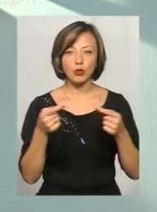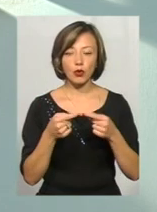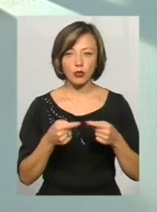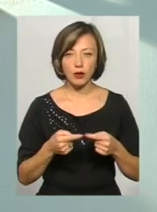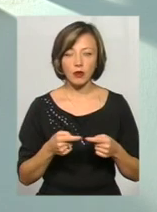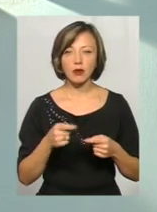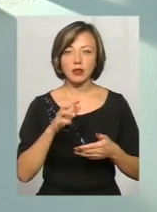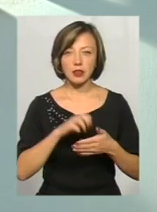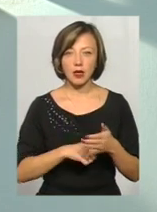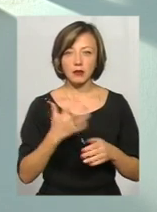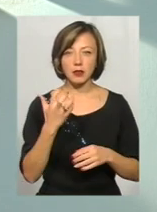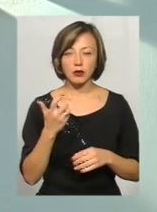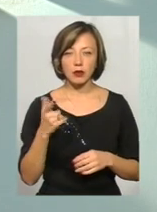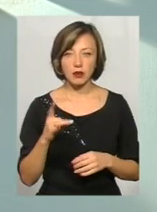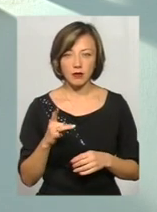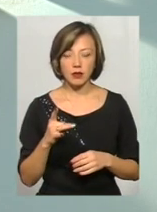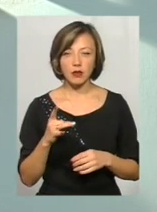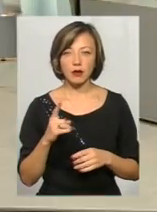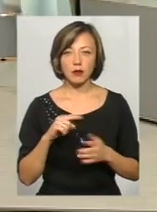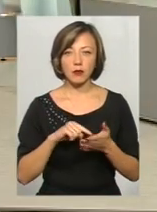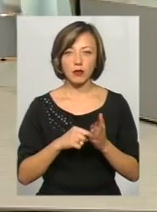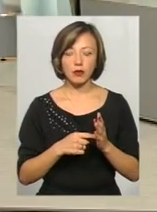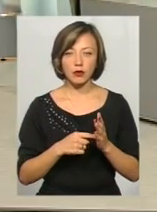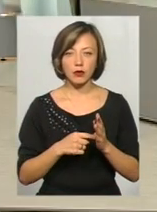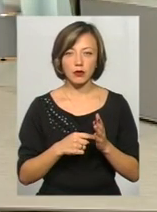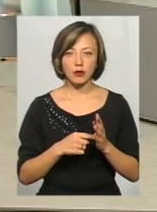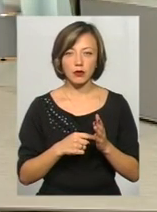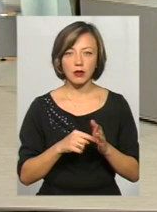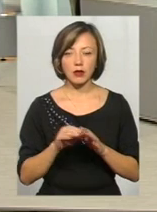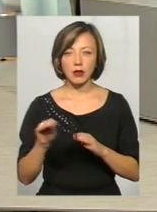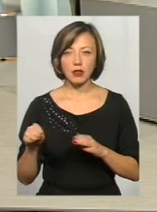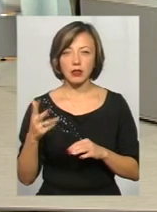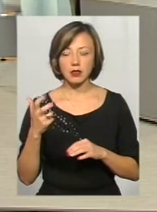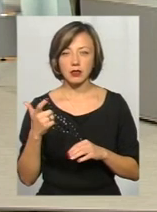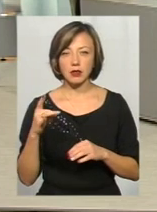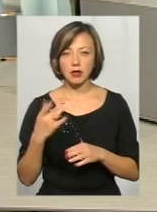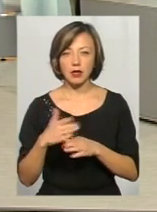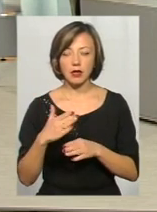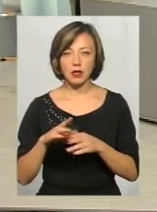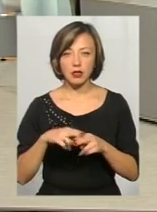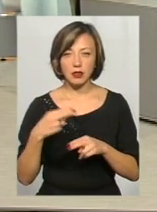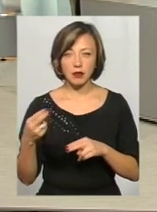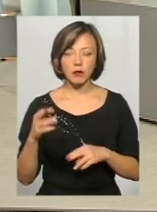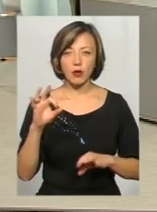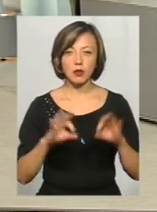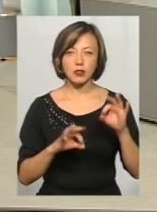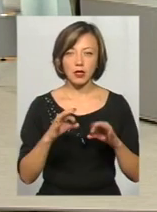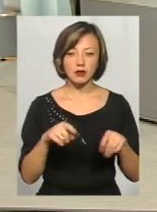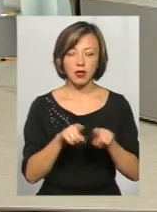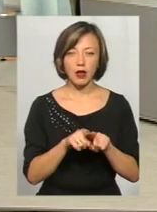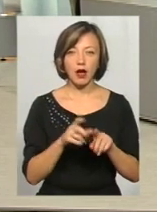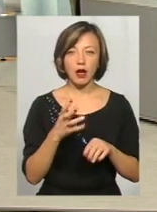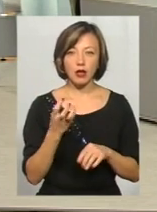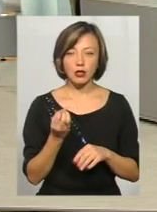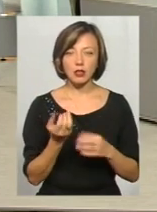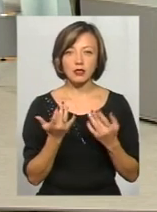Ага, снято 500 гривень, поможено 300 рублів, на кредит погашено, процент, скільки все. А